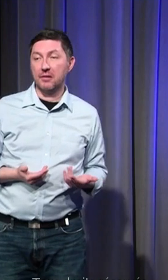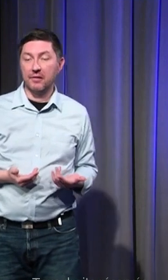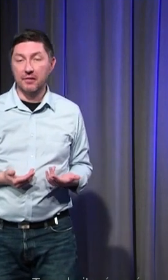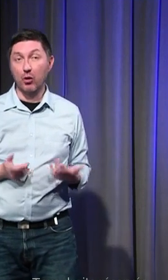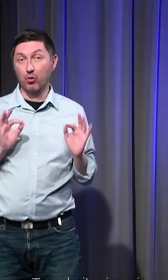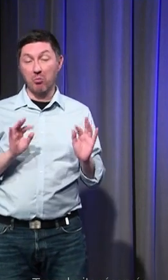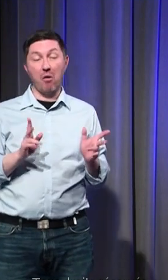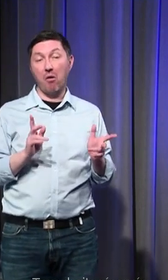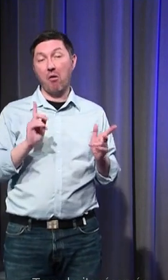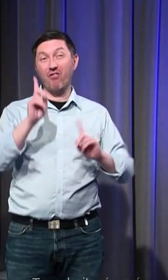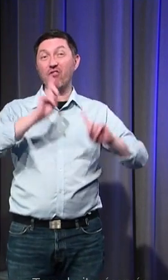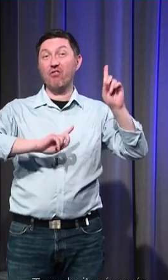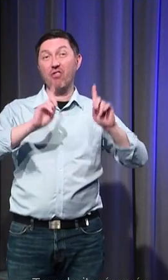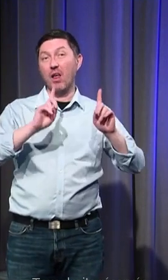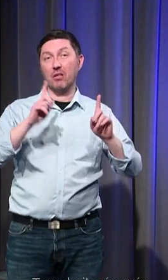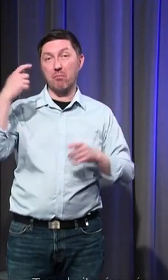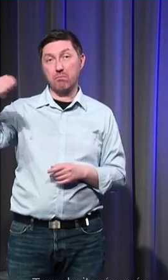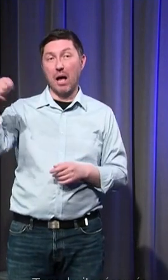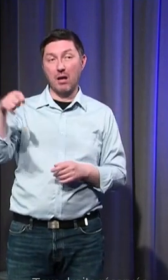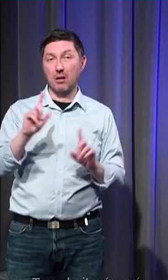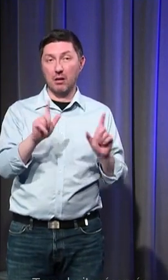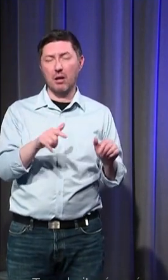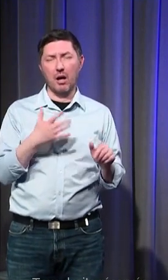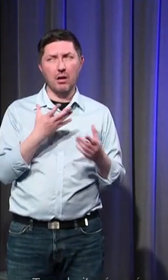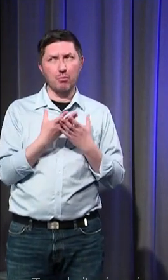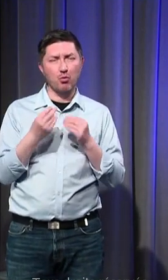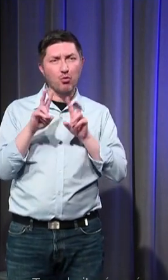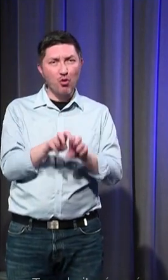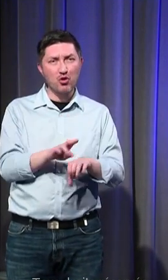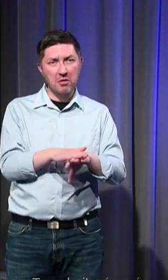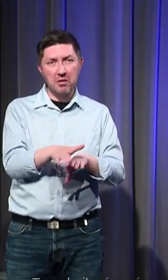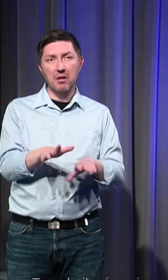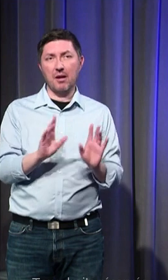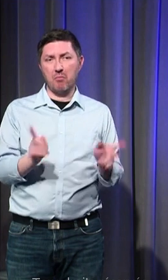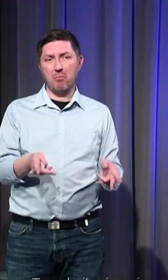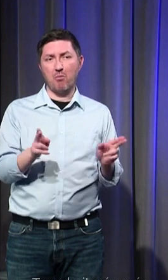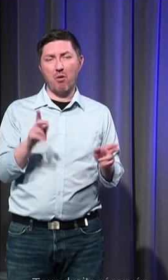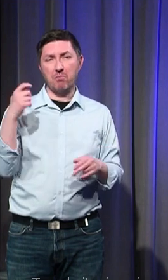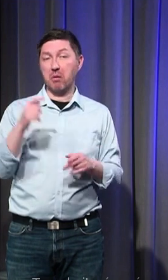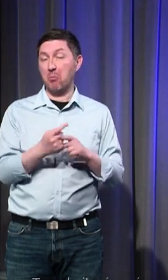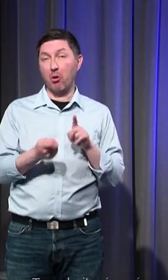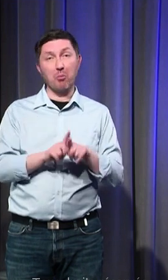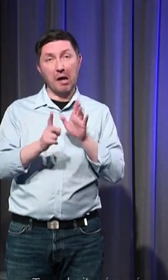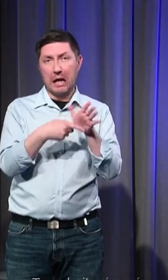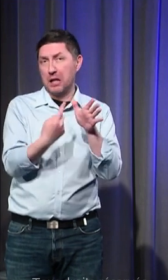des fêtes pascales ça a été bien étudié on voit qu'il y une forme de ritualisation